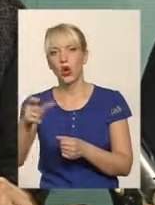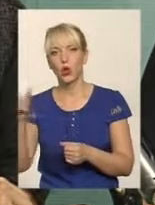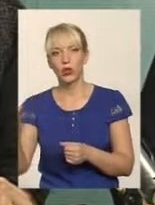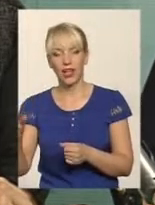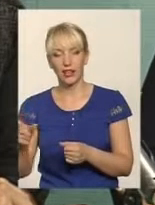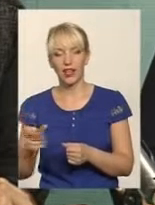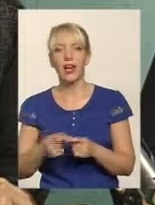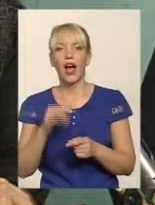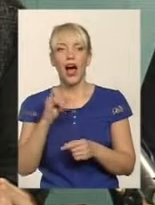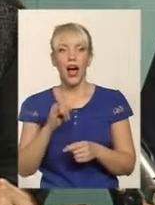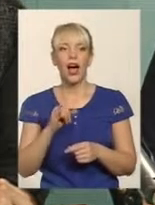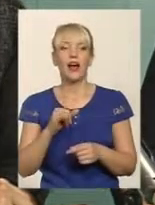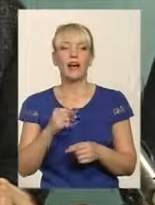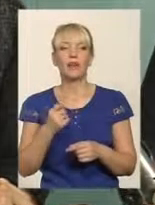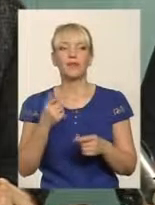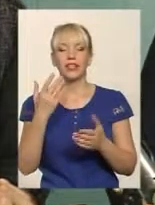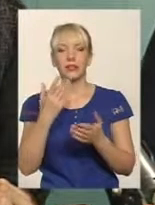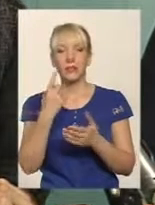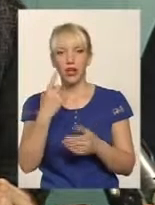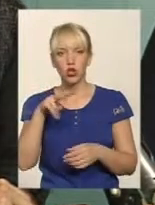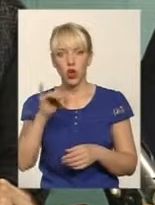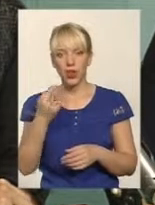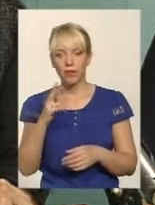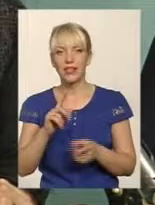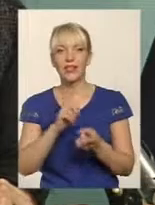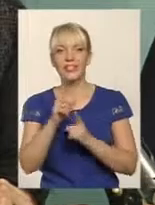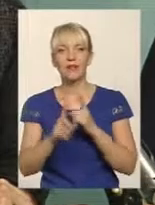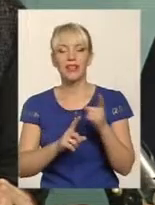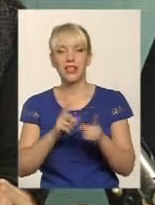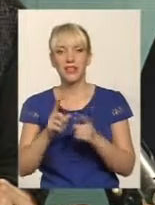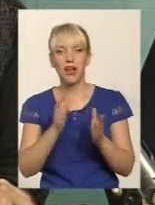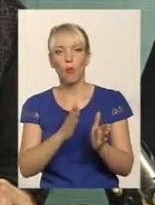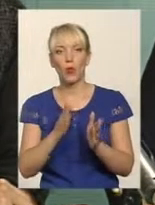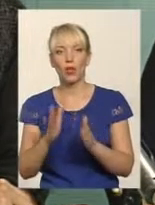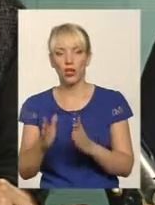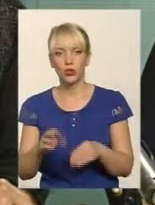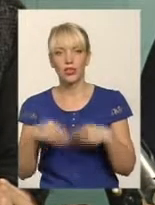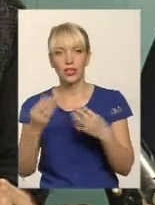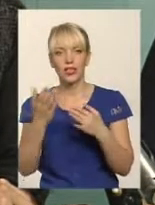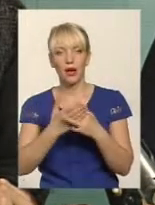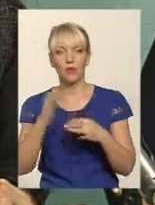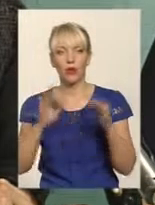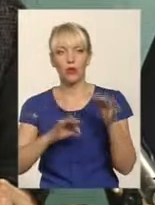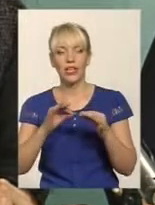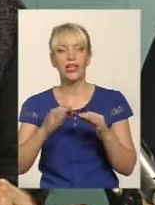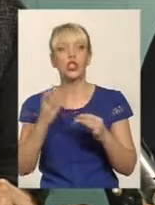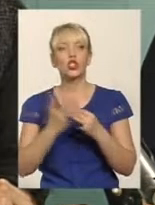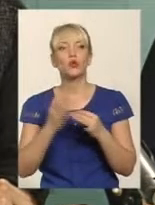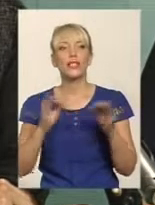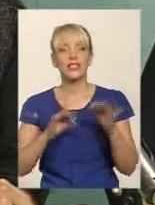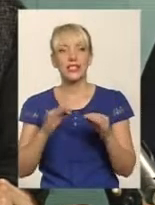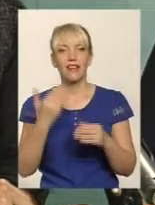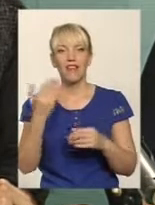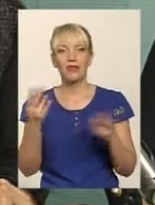Там є з 1 липня дійсно змінився порядок надання пільговикам саме субсидій, пільги.